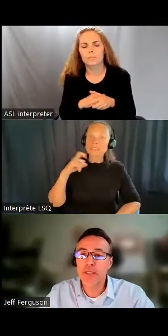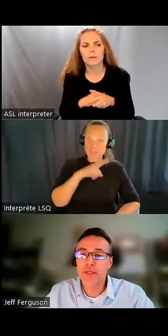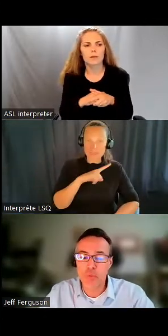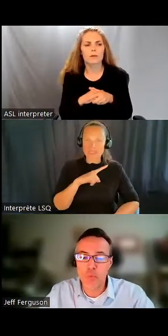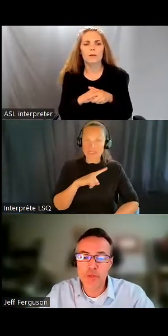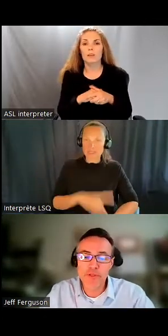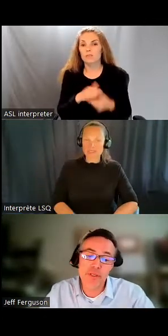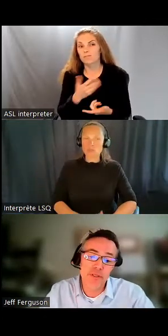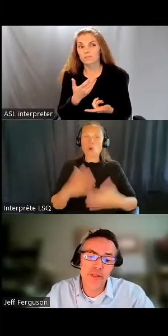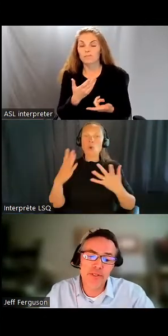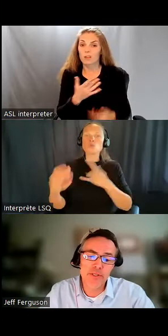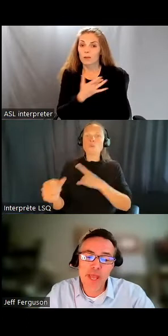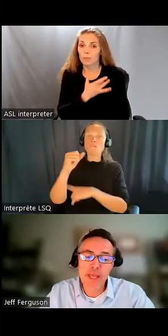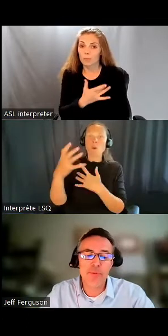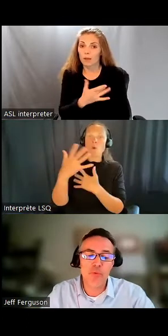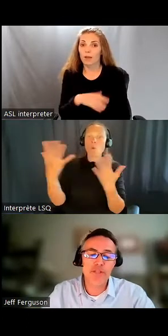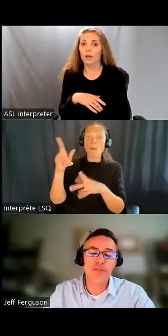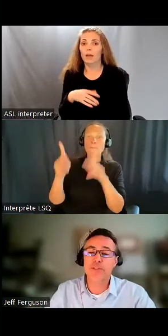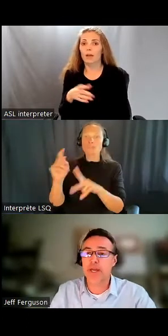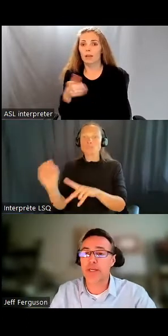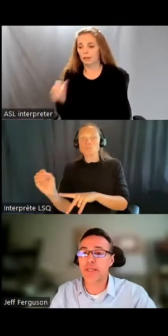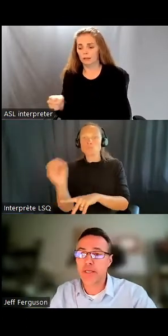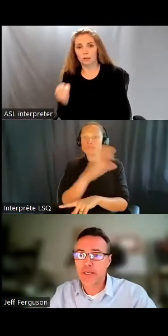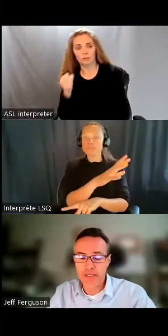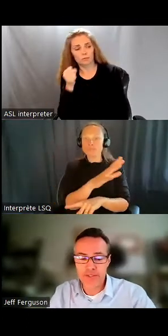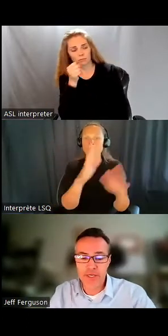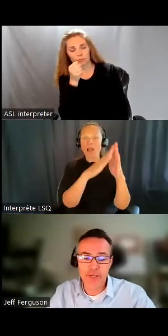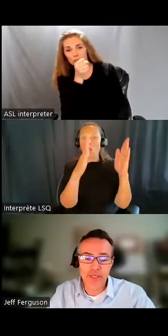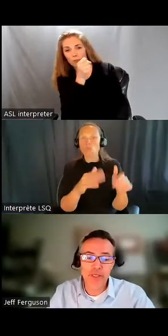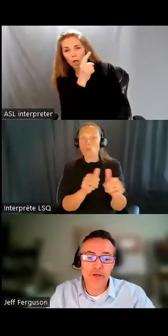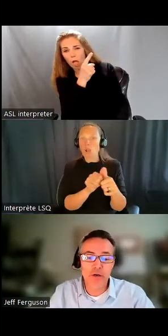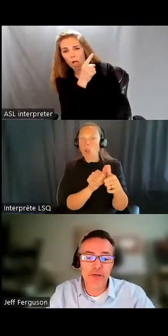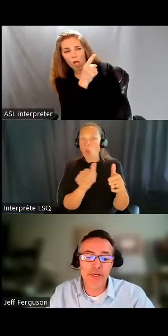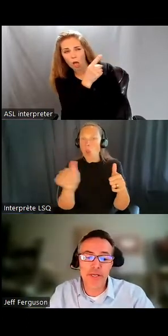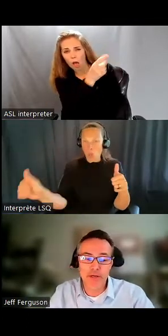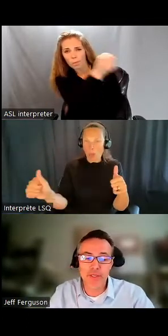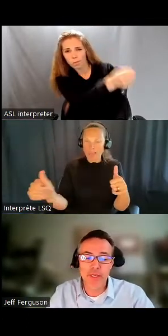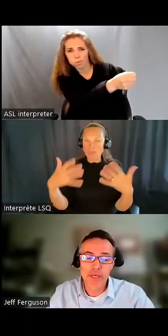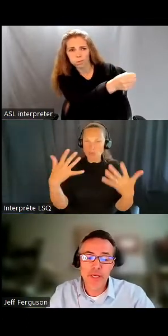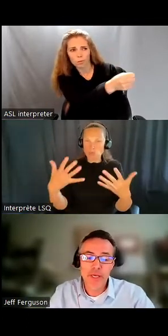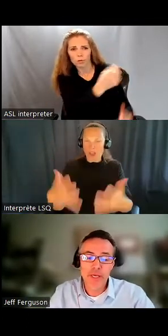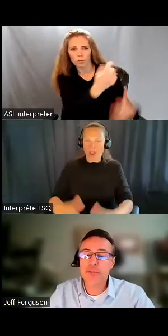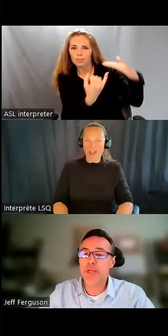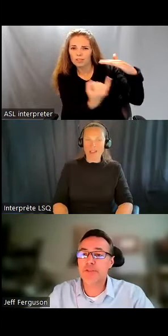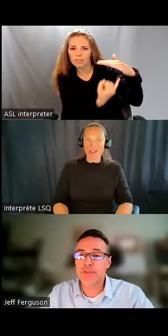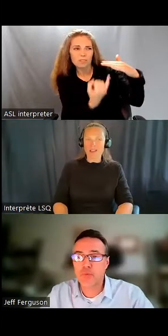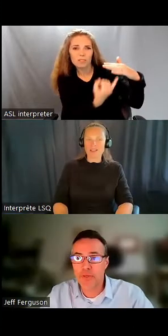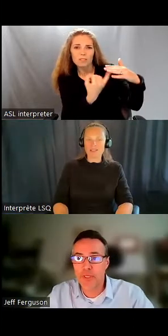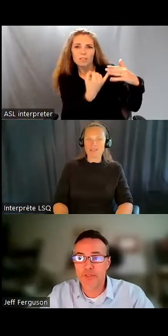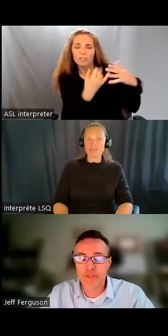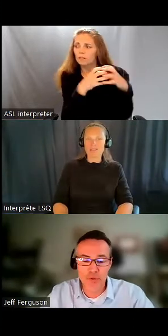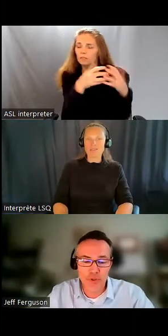Les gens sont mis dans des logements qui sont loin du reste de la société, qui sont séparés